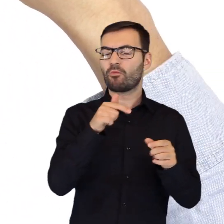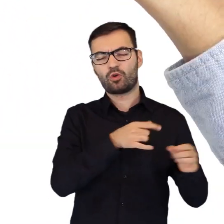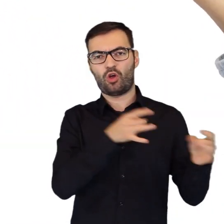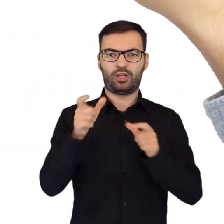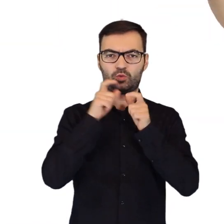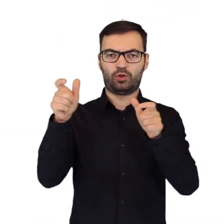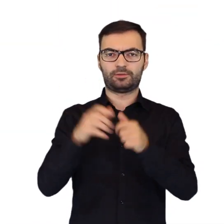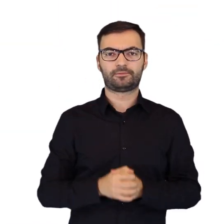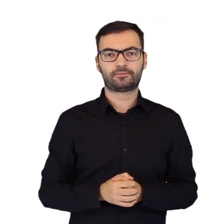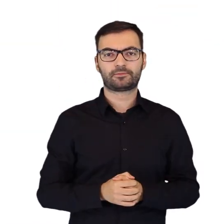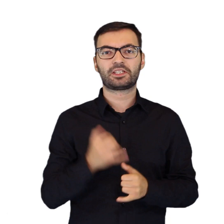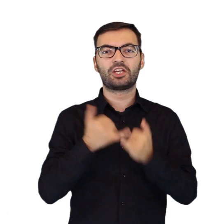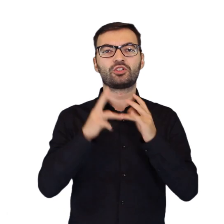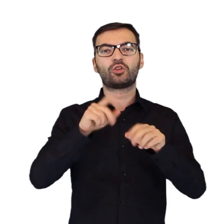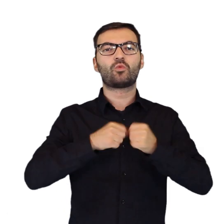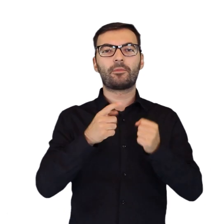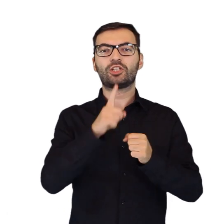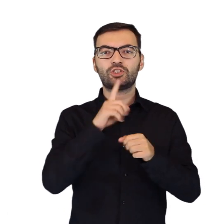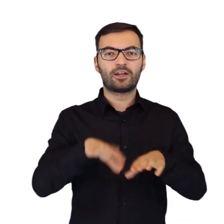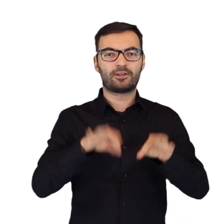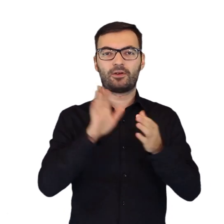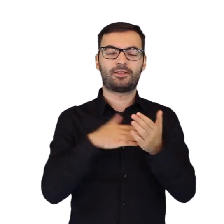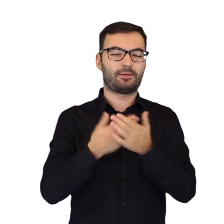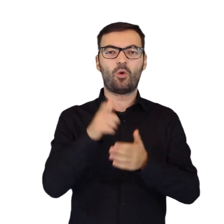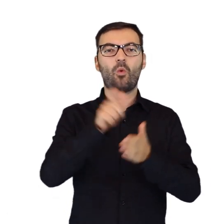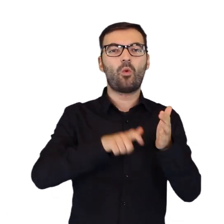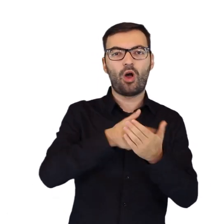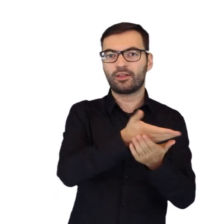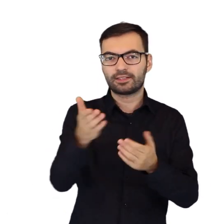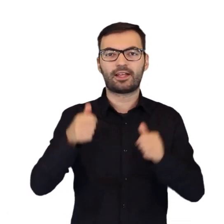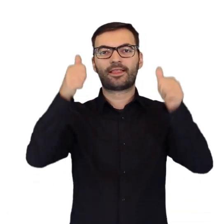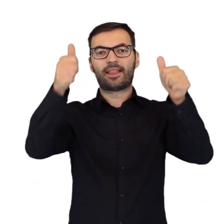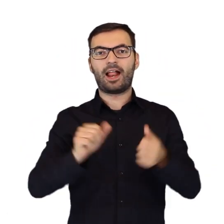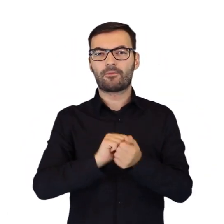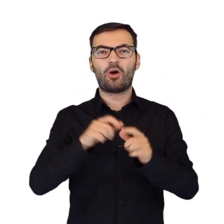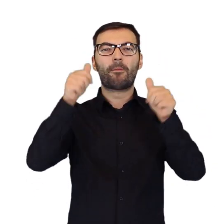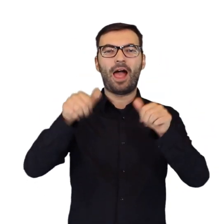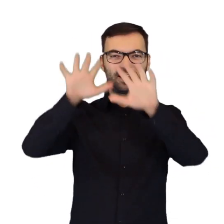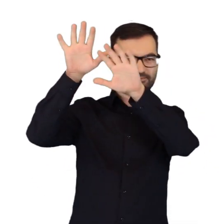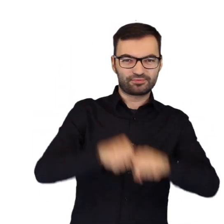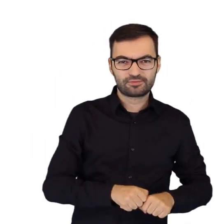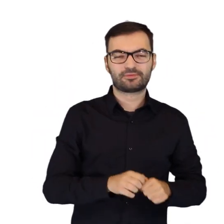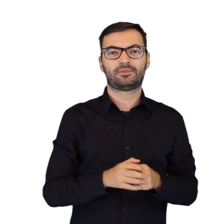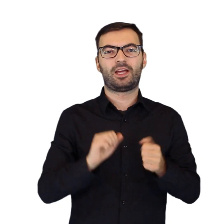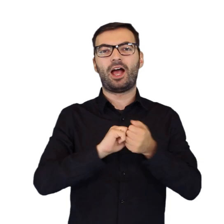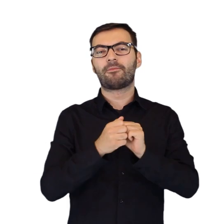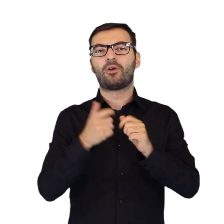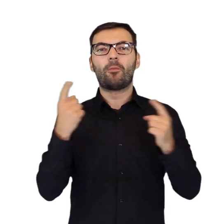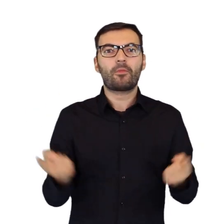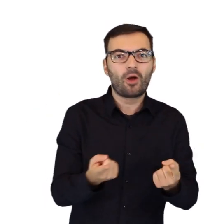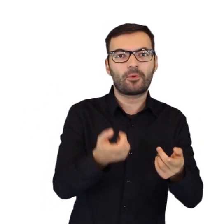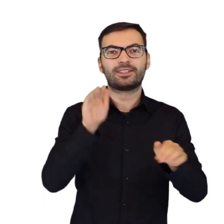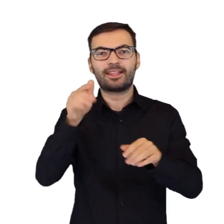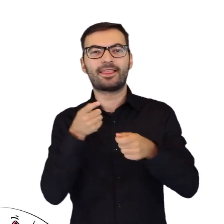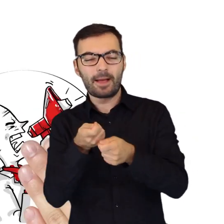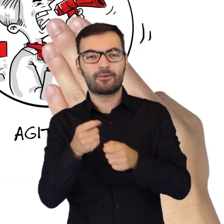podczas wyborów, powinien je natychmiast zgłosić. Gdy ktoś zakłóca ciszę wyborczą, np. rozdaje ulotki, nakleja lub zrywa